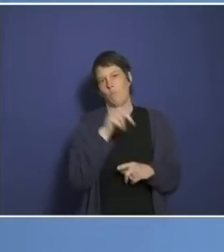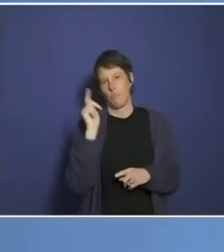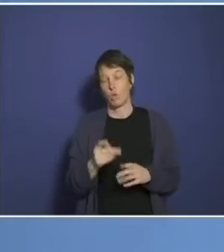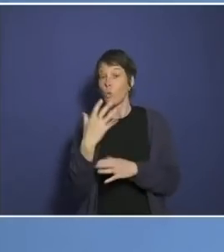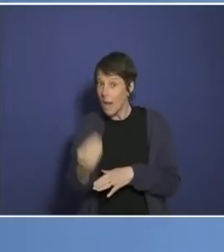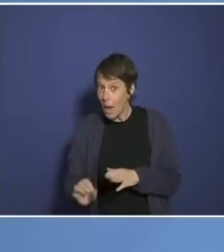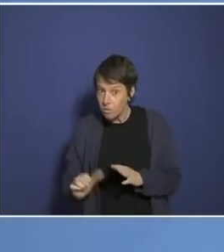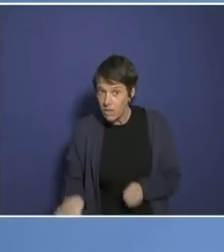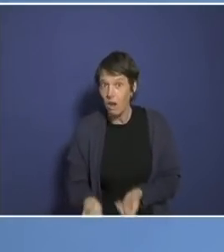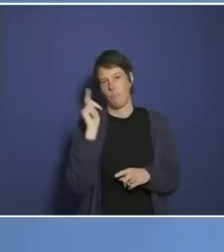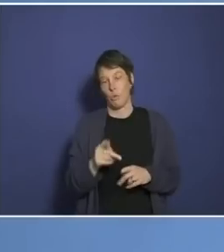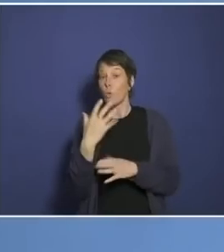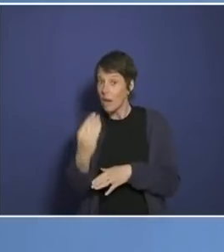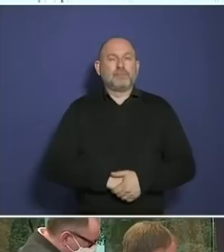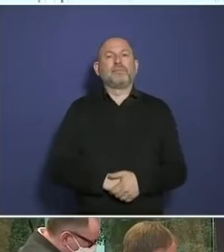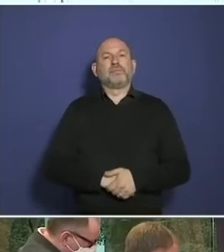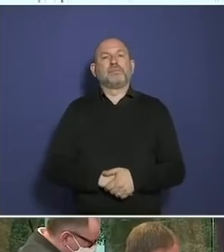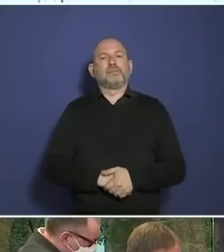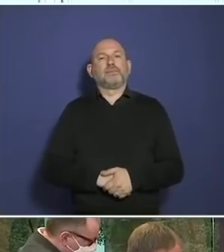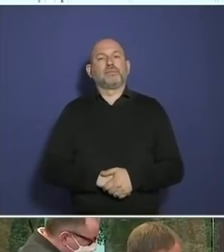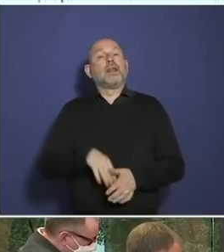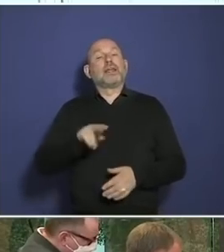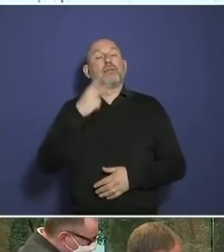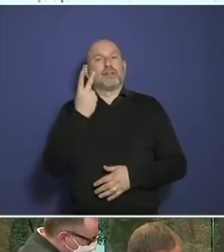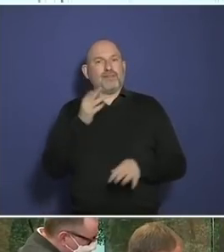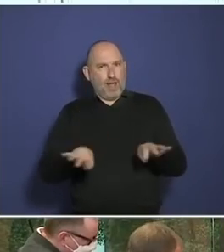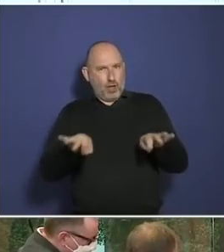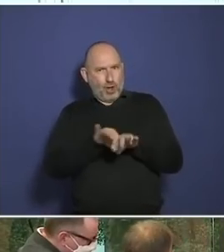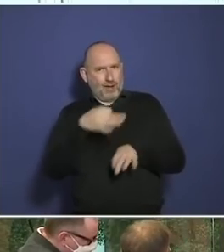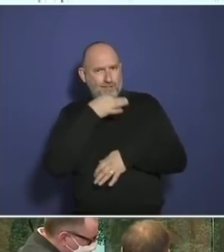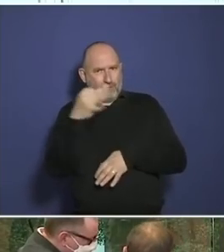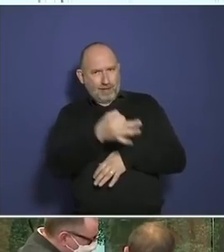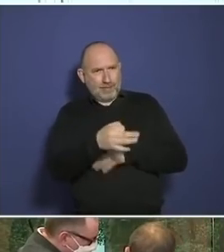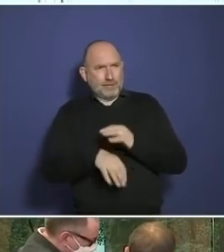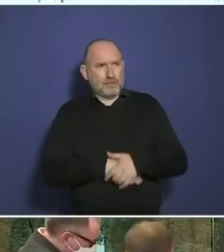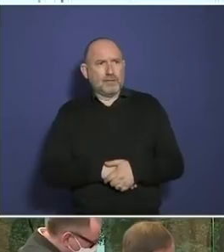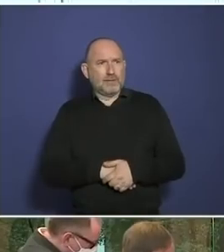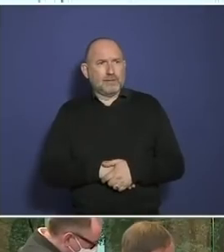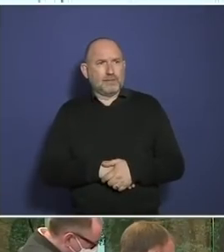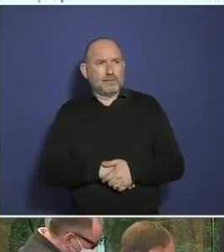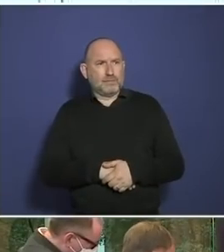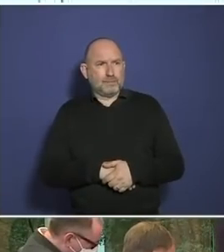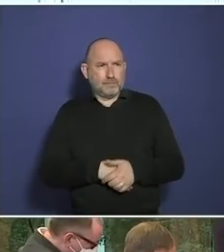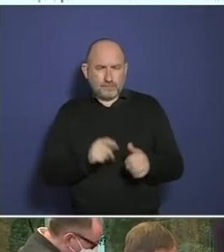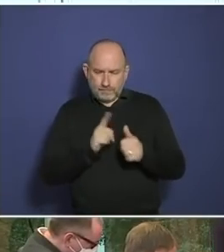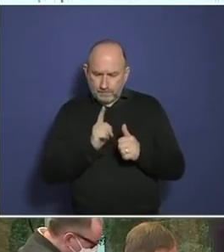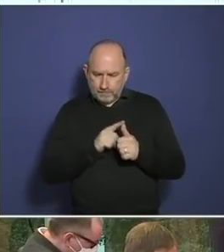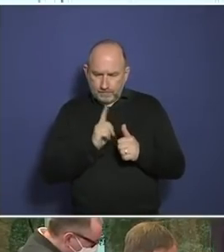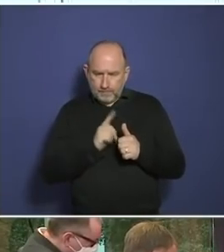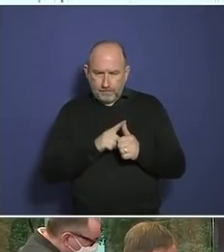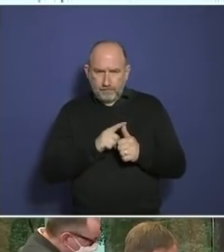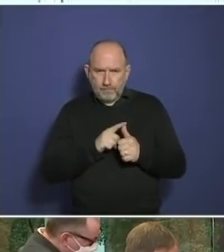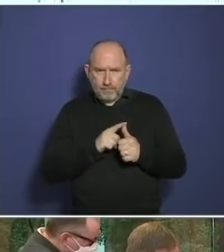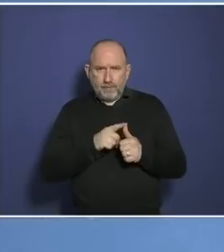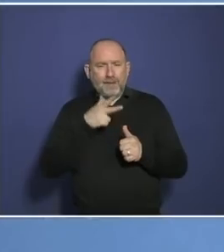für diese Ehrlichkeit, Herr Lauterbach. Und jetzt gleich nochmal das Thema. Dreimal dürfen Sie raten, gewonnen. Impfpflicht. Wer hätte das